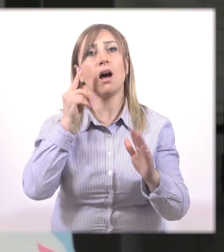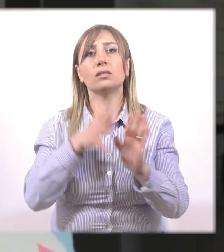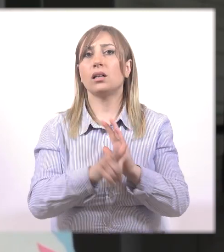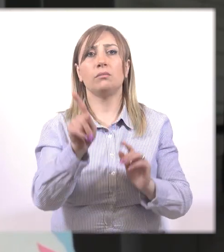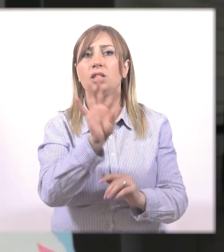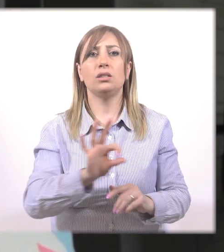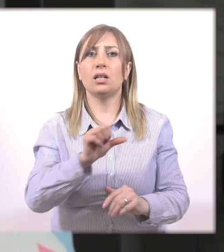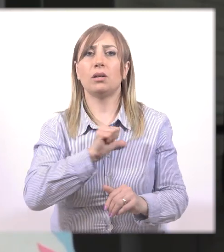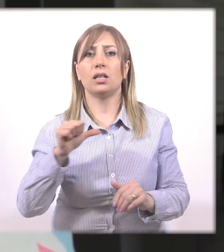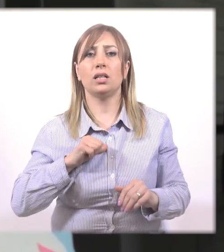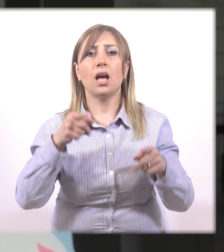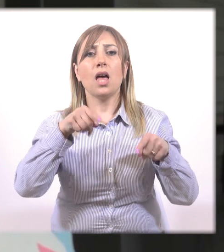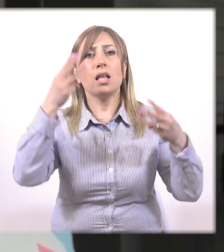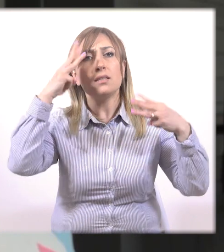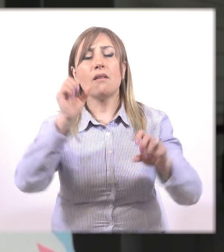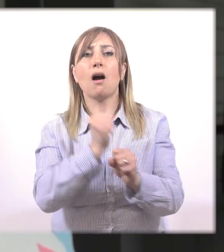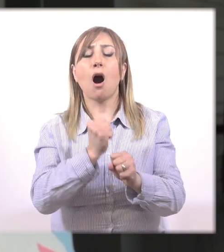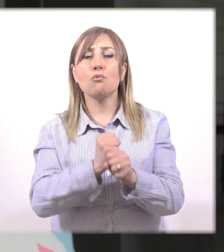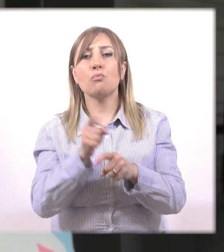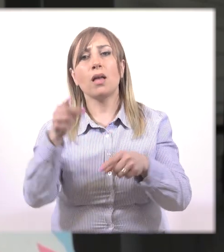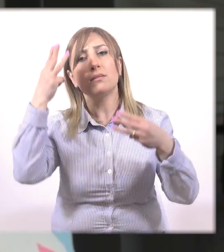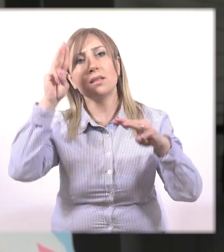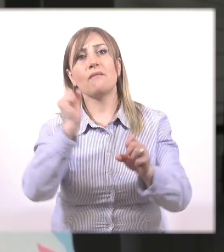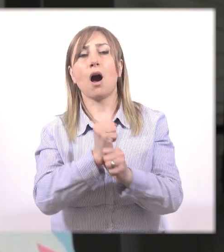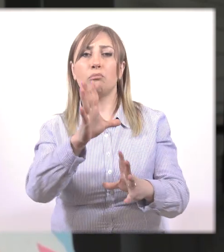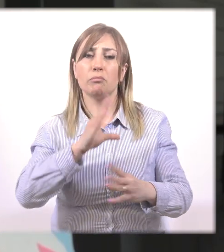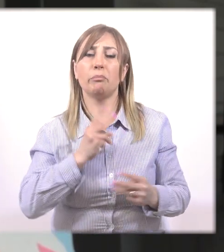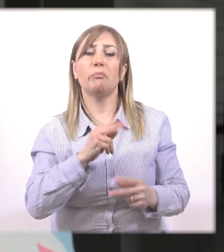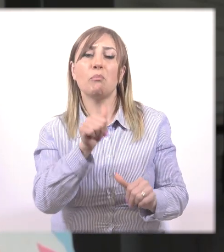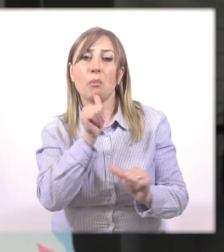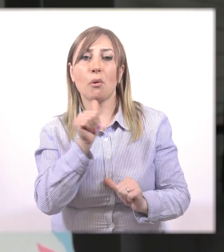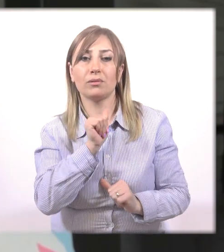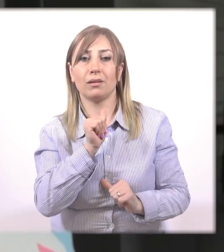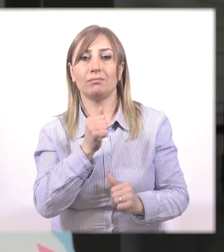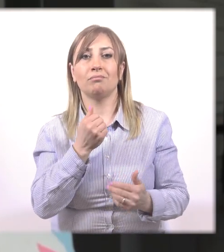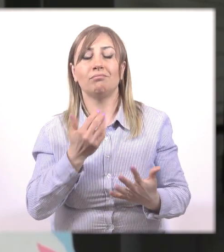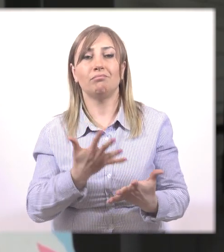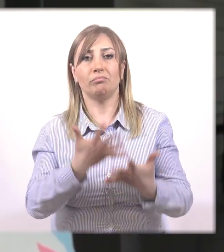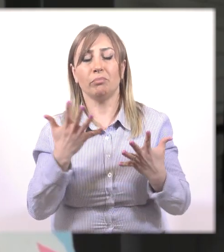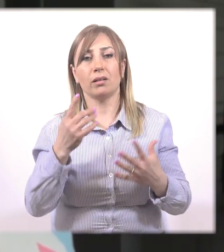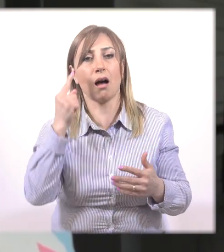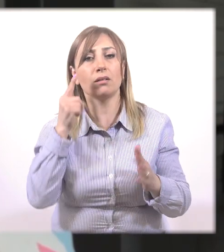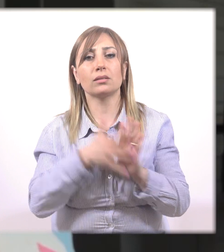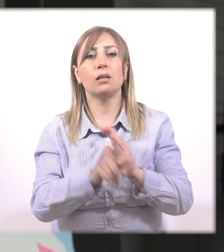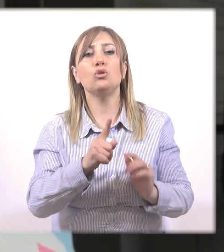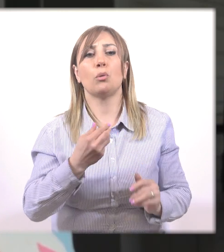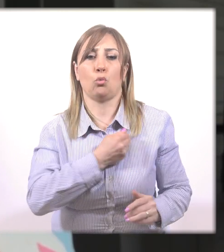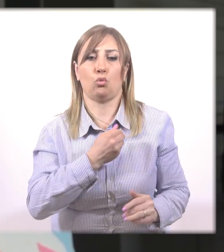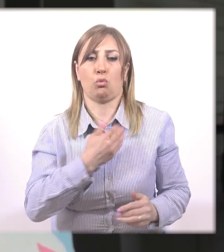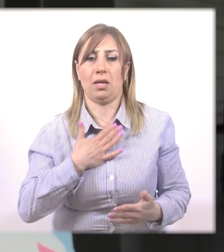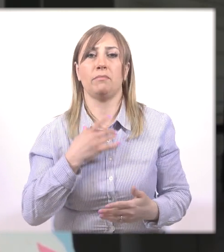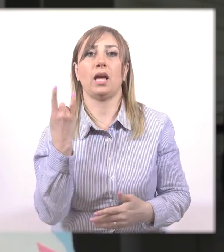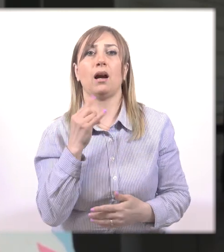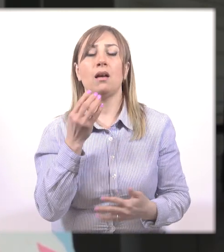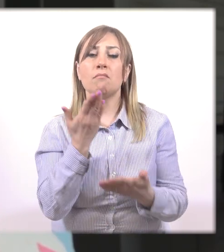մեր երեխայի հետ։ Հասկանալ ինչու է նա ավարվում այսպես կամ այնպես։ Բորձենք հստակեցնել մերակնկալիքները